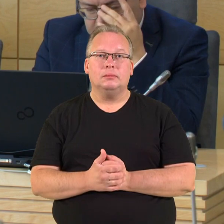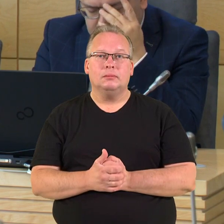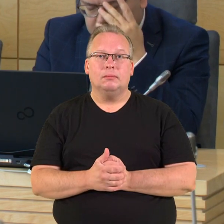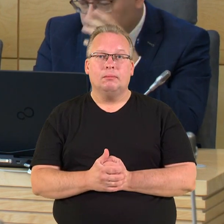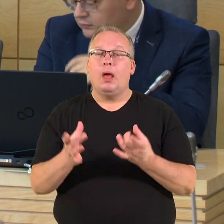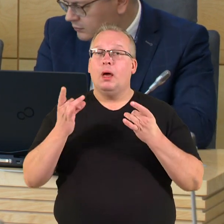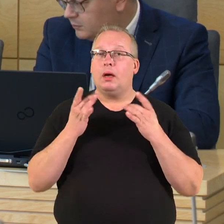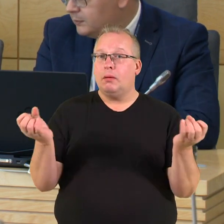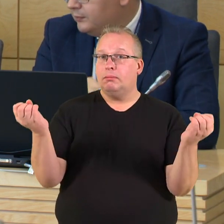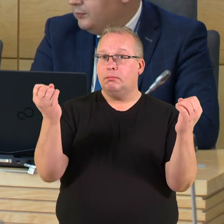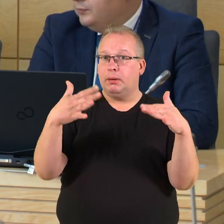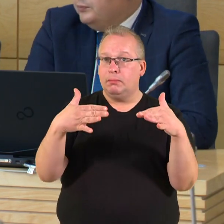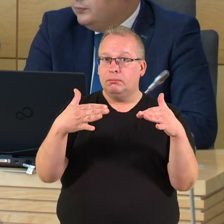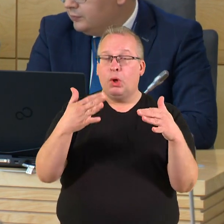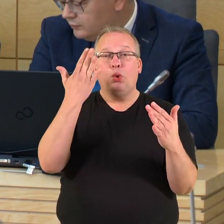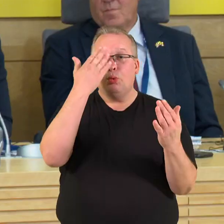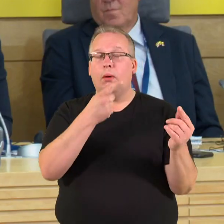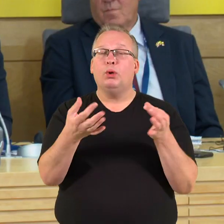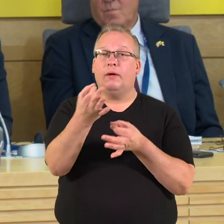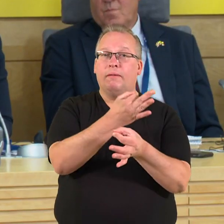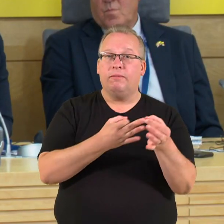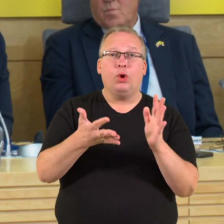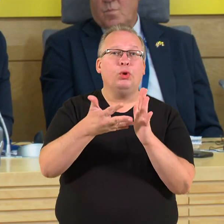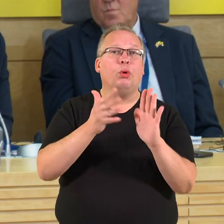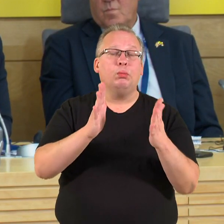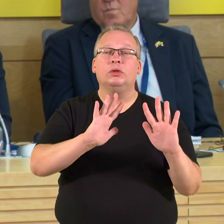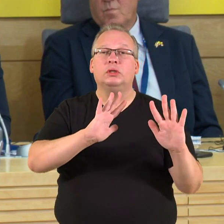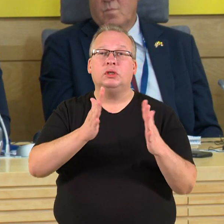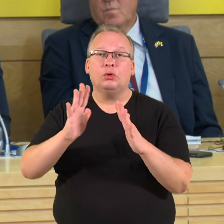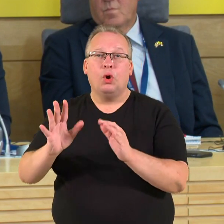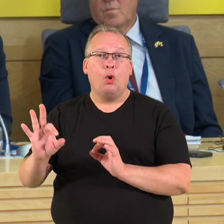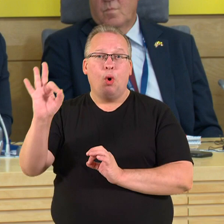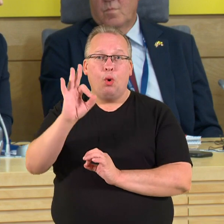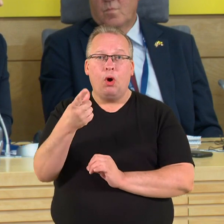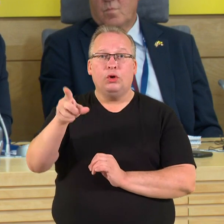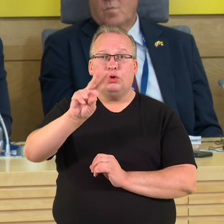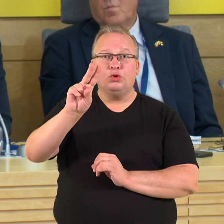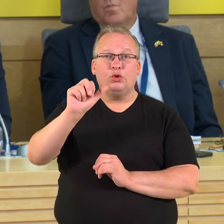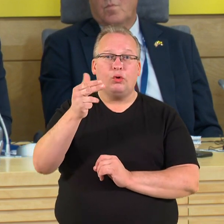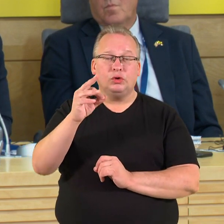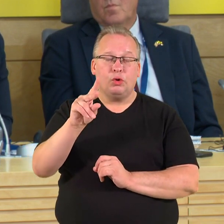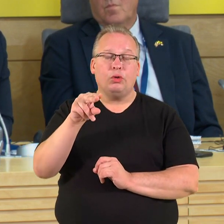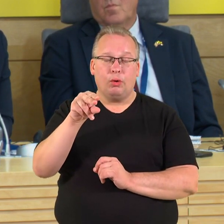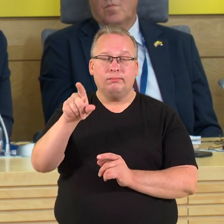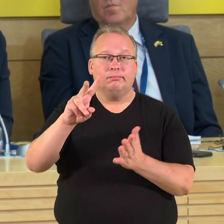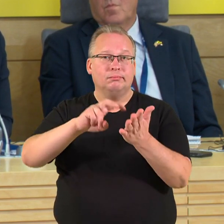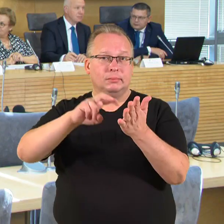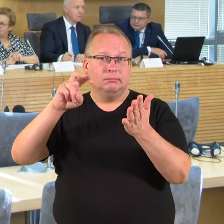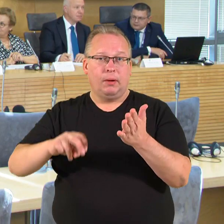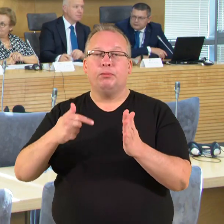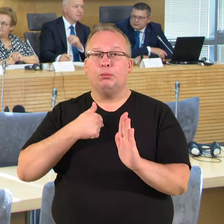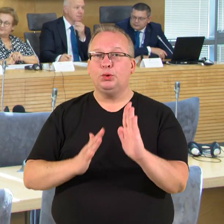Renginio dalyviai pasidalyja nuomonėmis ir kokia toliau bus situacija dėl Boriso Johnsono atsistatydinimo. Kaip tik iš mūsų